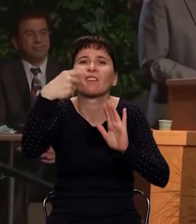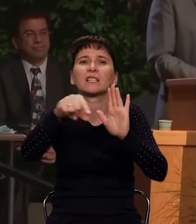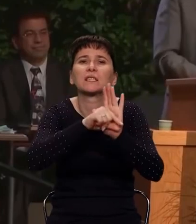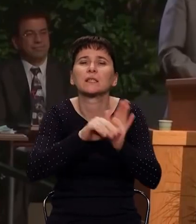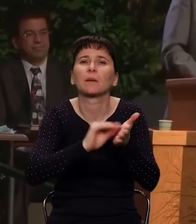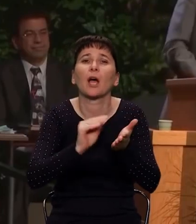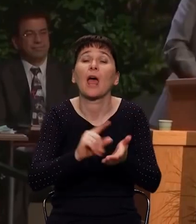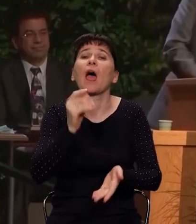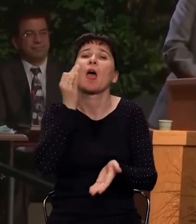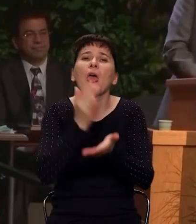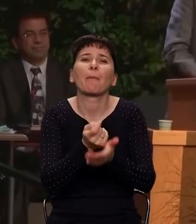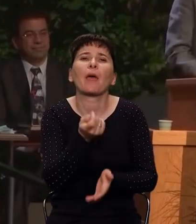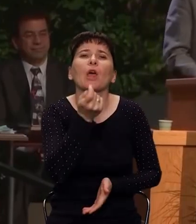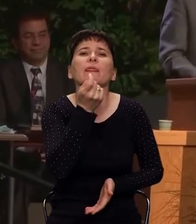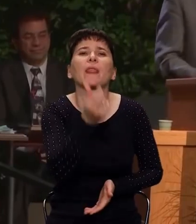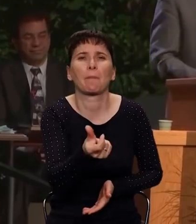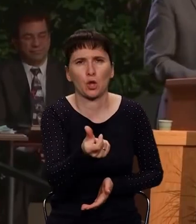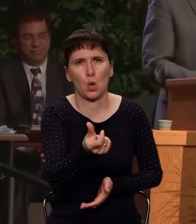текст. Но имею немного.